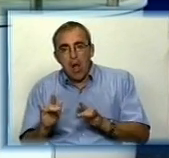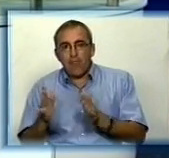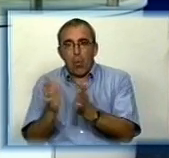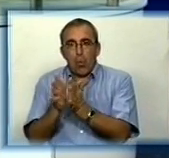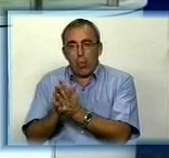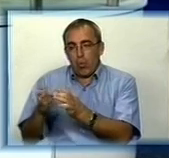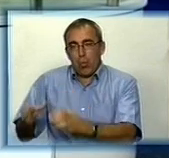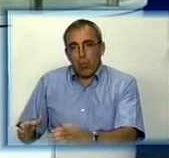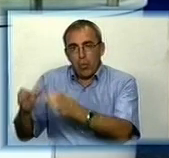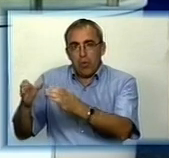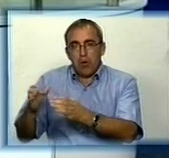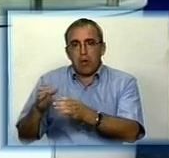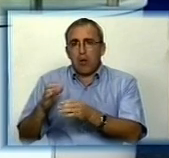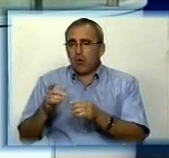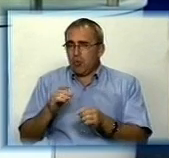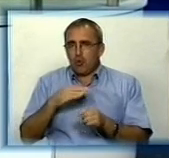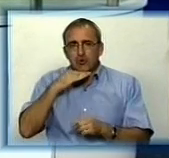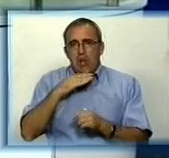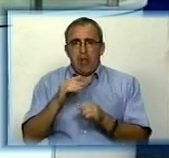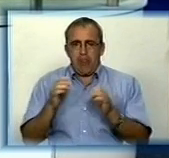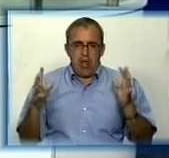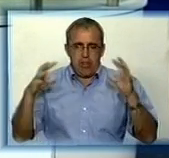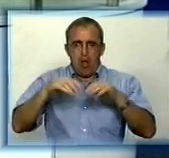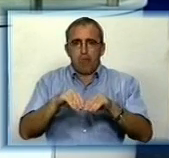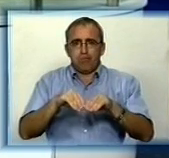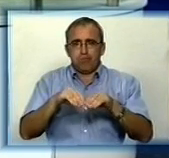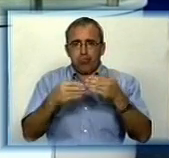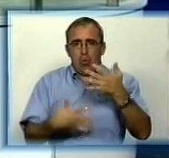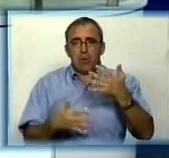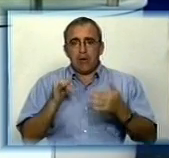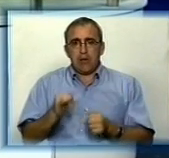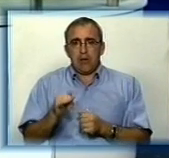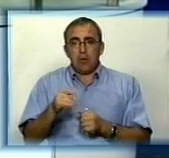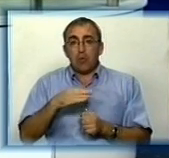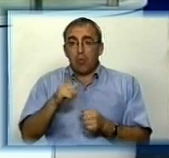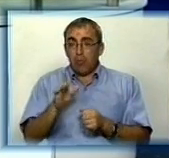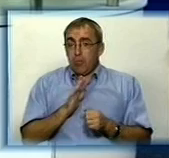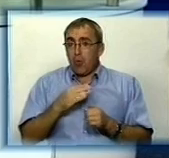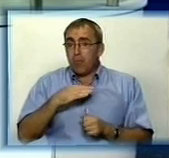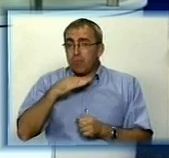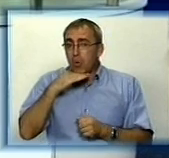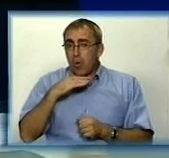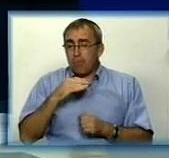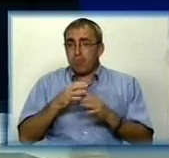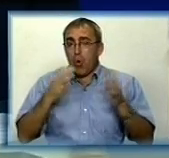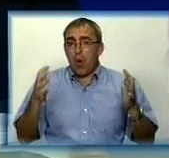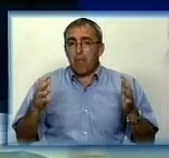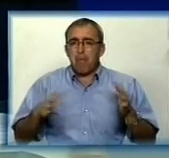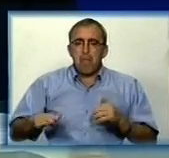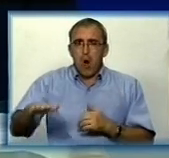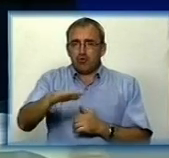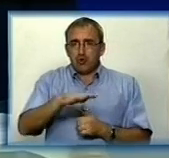такий хороший достаточний набор. А вот те 5 площадок, які ми планируємо допомограти, вони вже будуть більш такі масштабні.